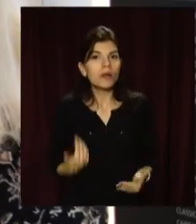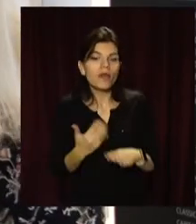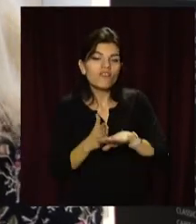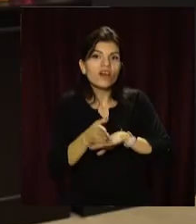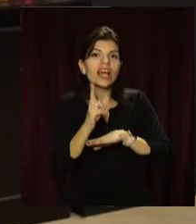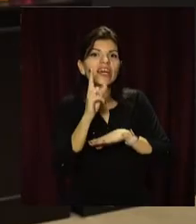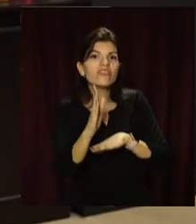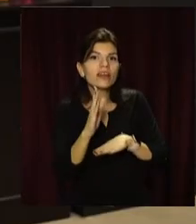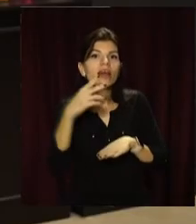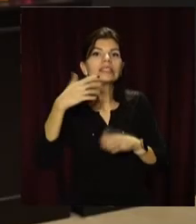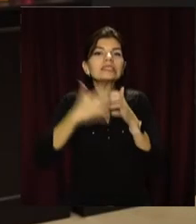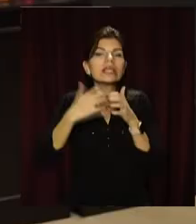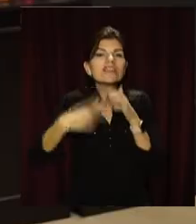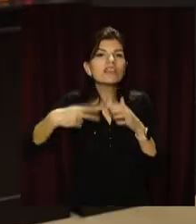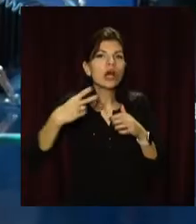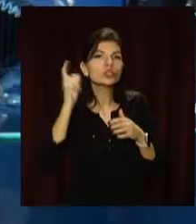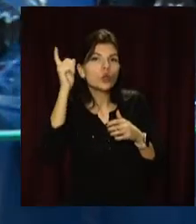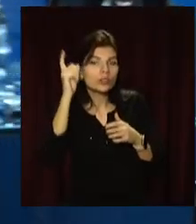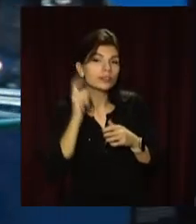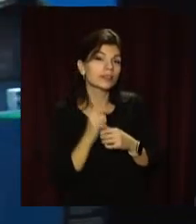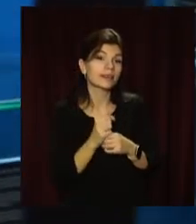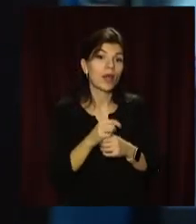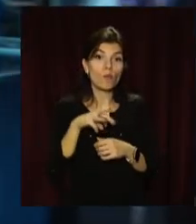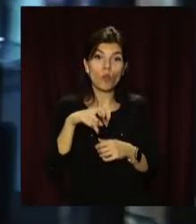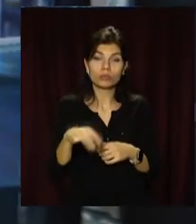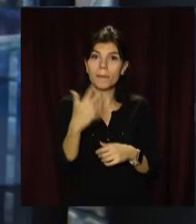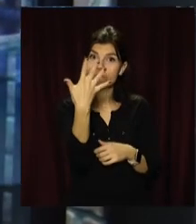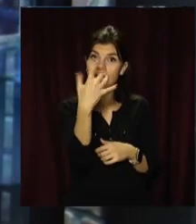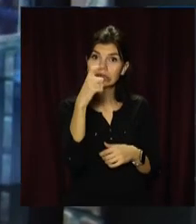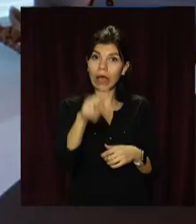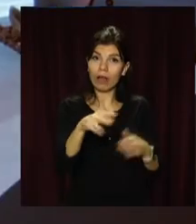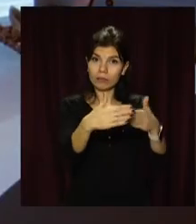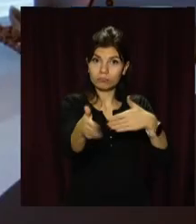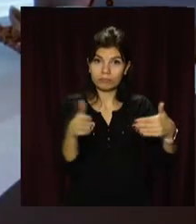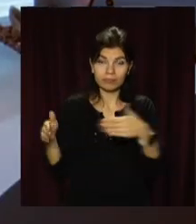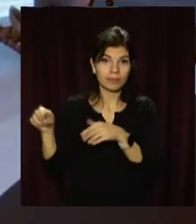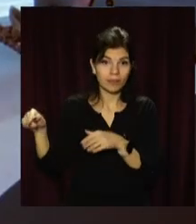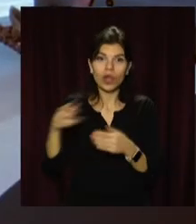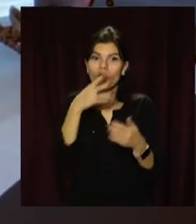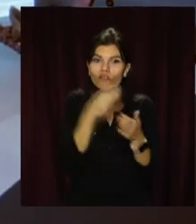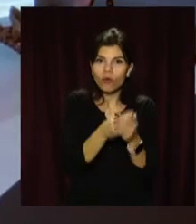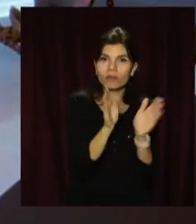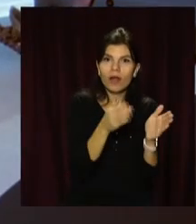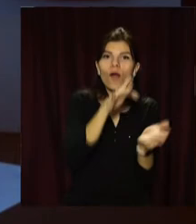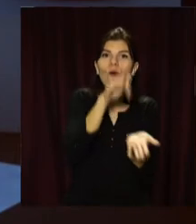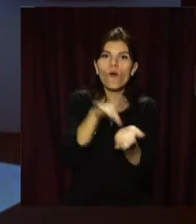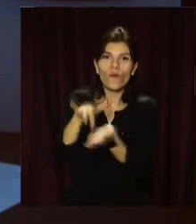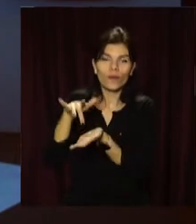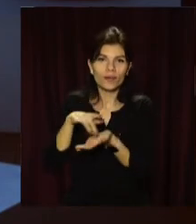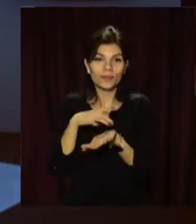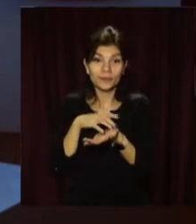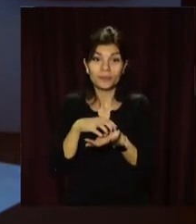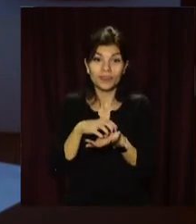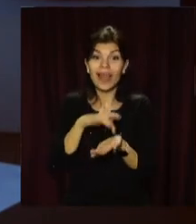сторіччя. У музеї п'ять залів. Кожен відображає певну сферу життя міста. В останній залі можна переглянути